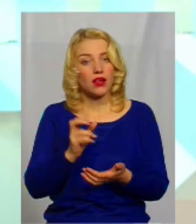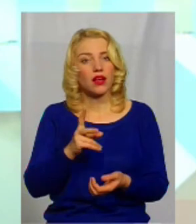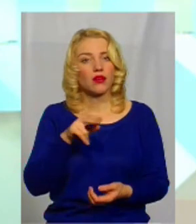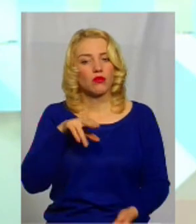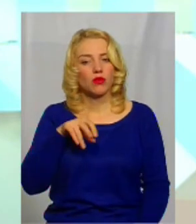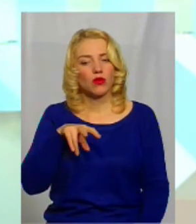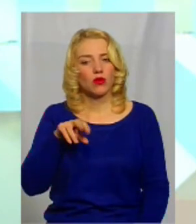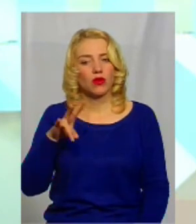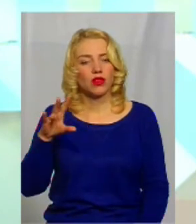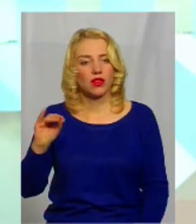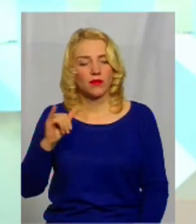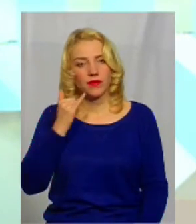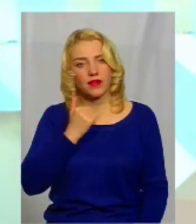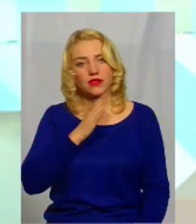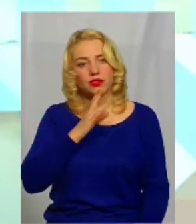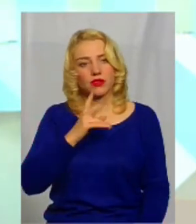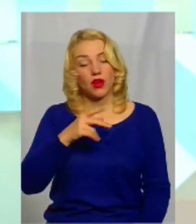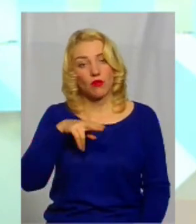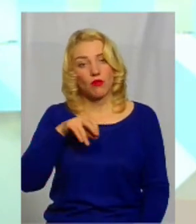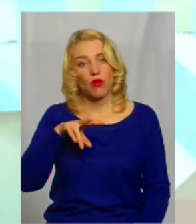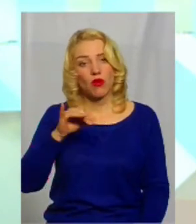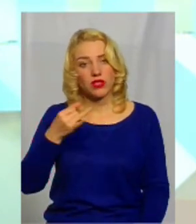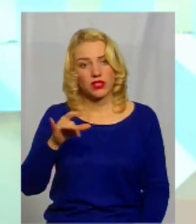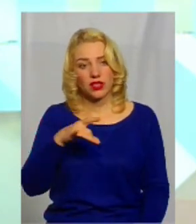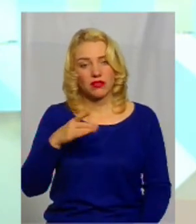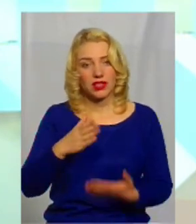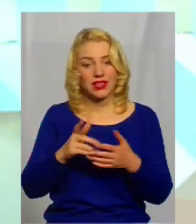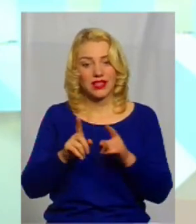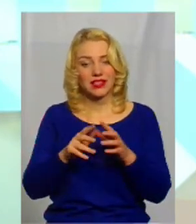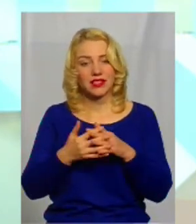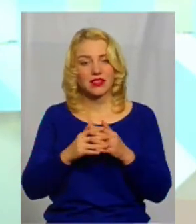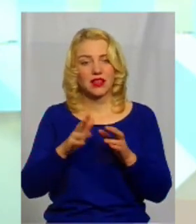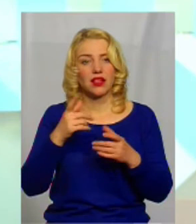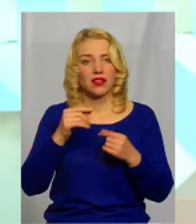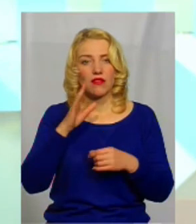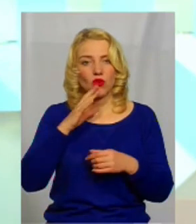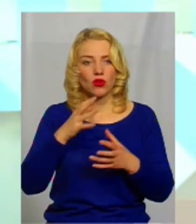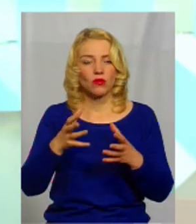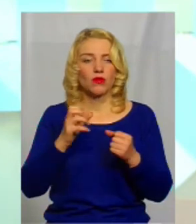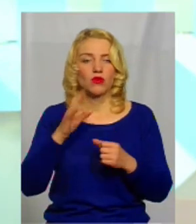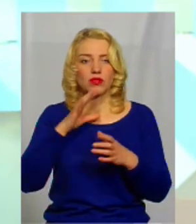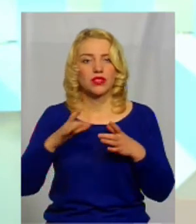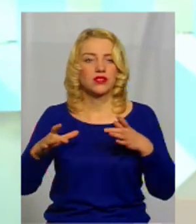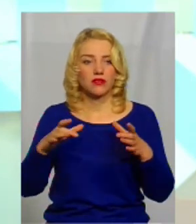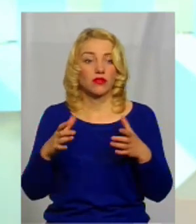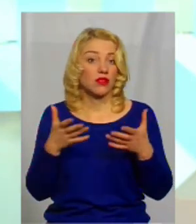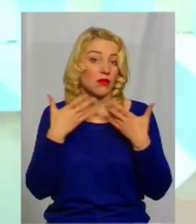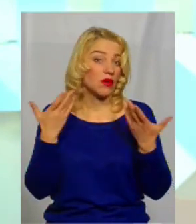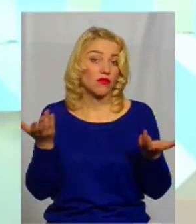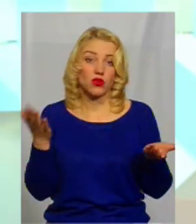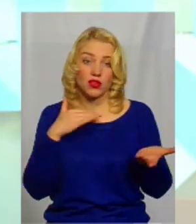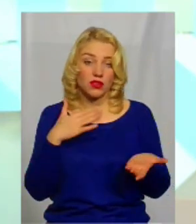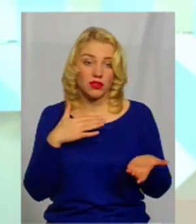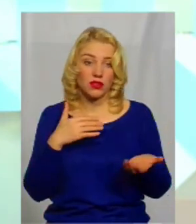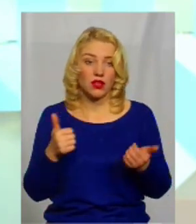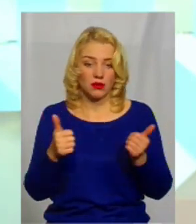телефонному питанні задавали, а в Полонському районі вже такі є сели, де воду беруть від ставків. Ну, нема води. І